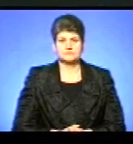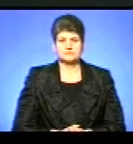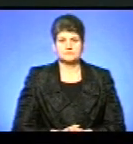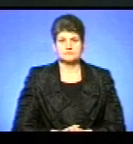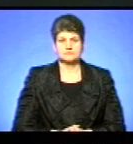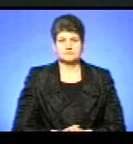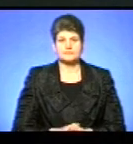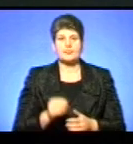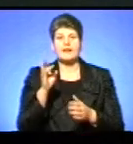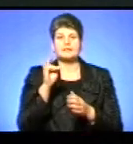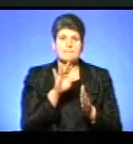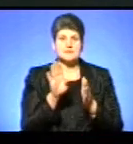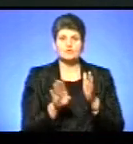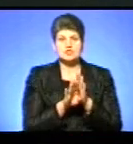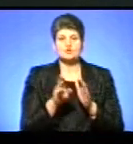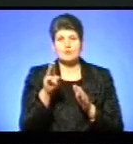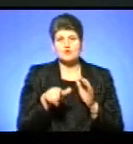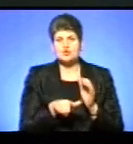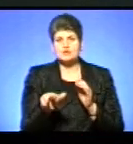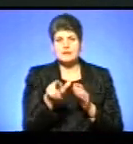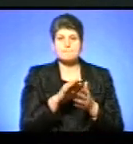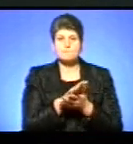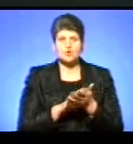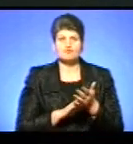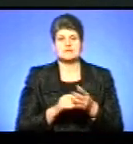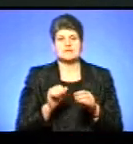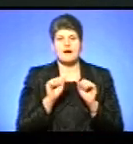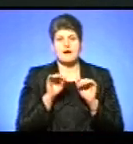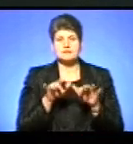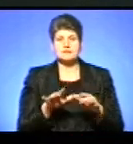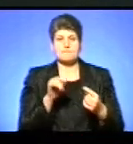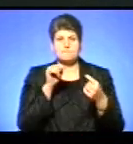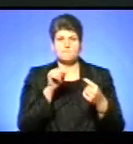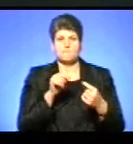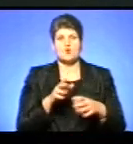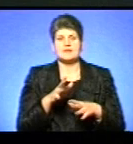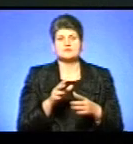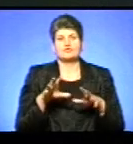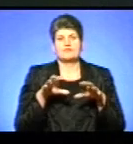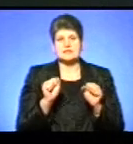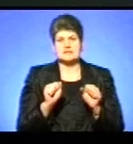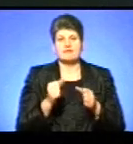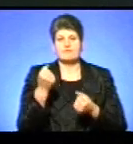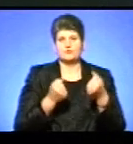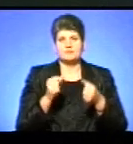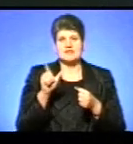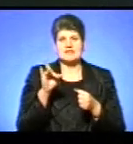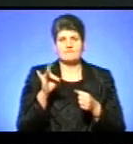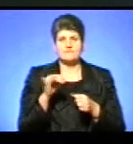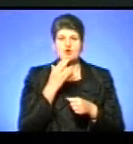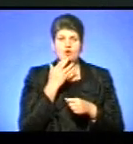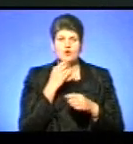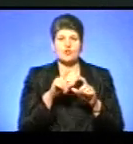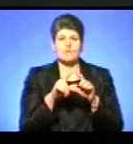На Підволучийському шосе продовжується акція протесту власників автомобілів на євро-номерах. Щойне звідти повернулася наша